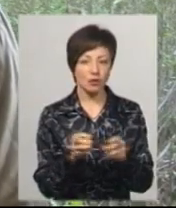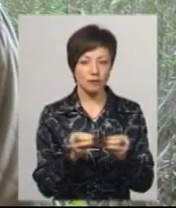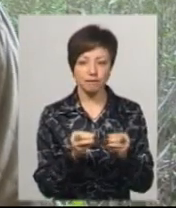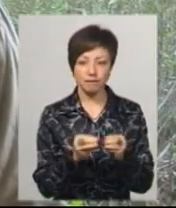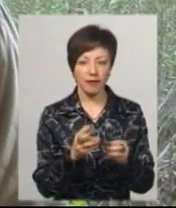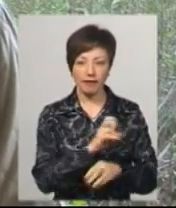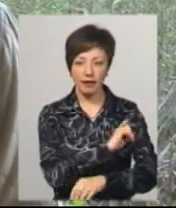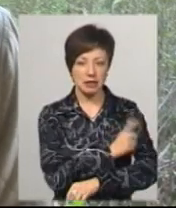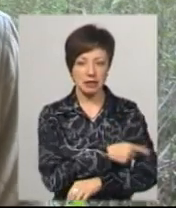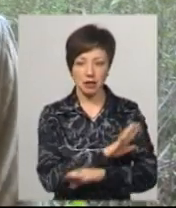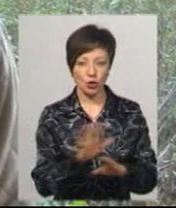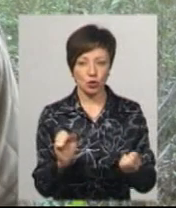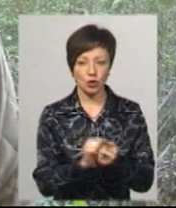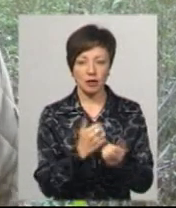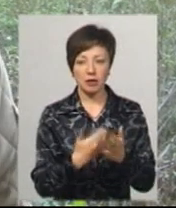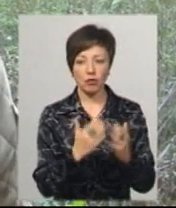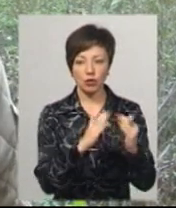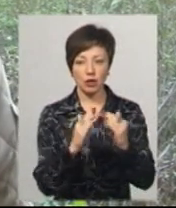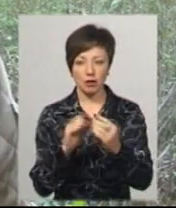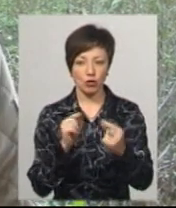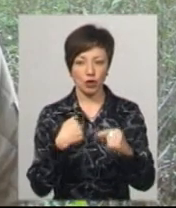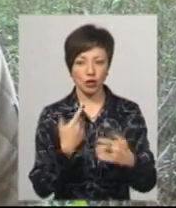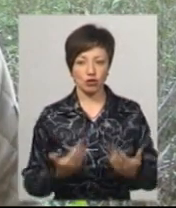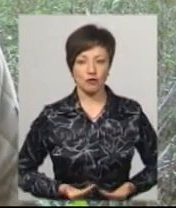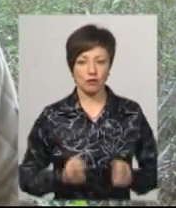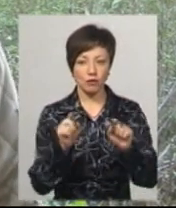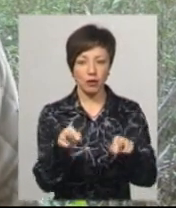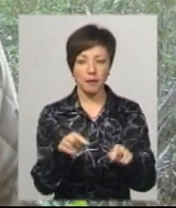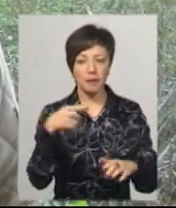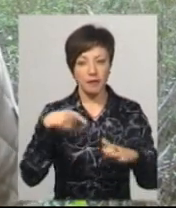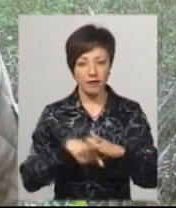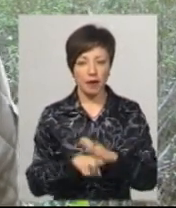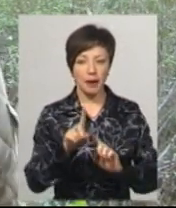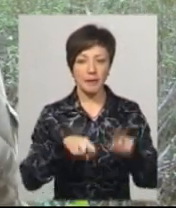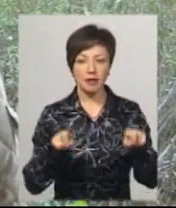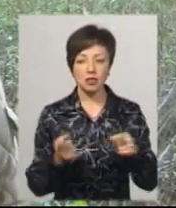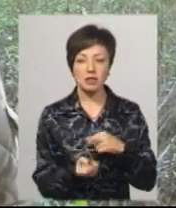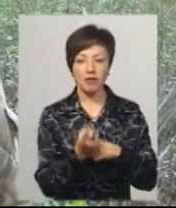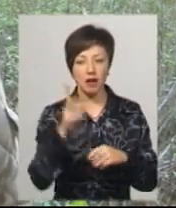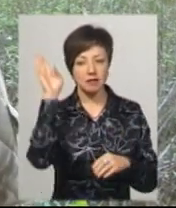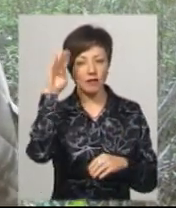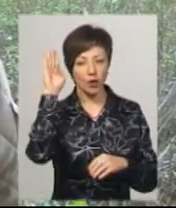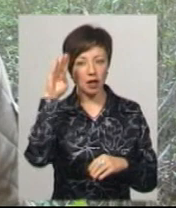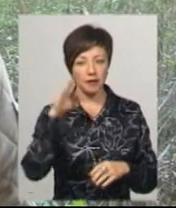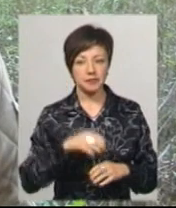сильно. От, наприклад, в будинках напроти, де я живу, там в підвалі періодично з'являється вода.